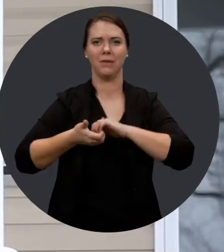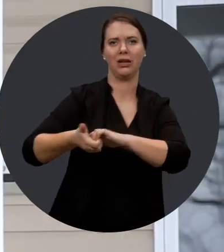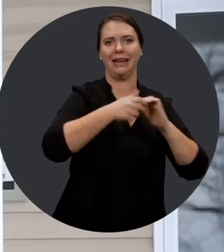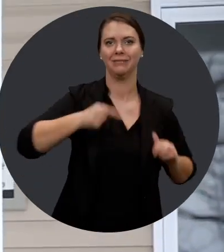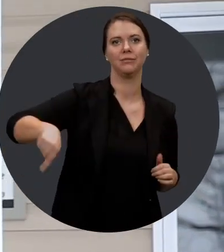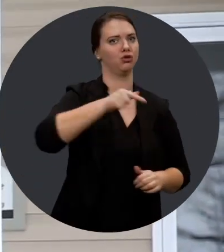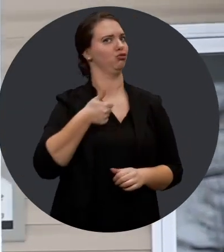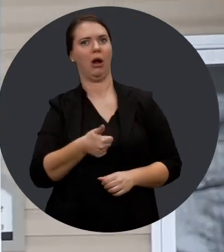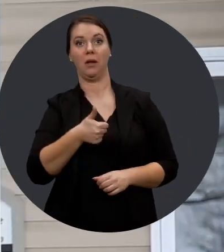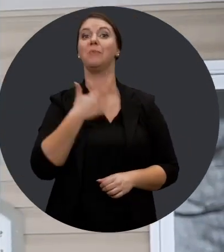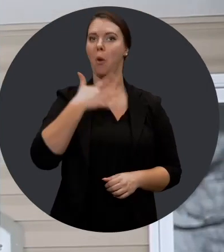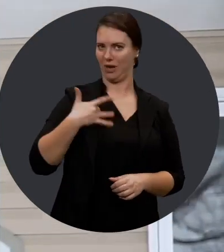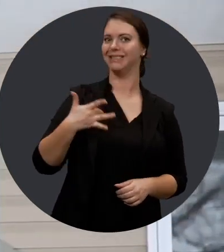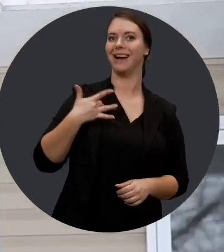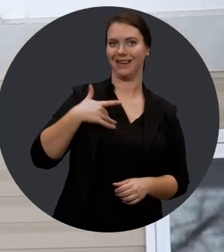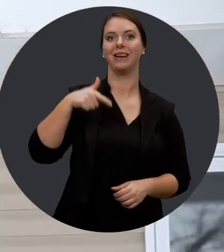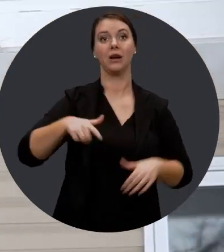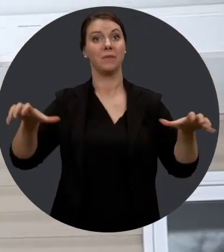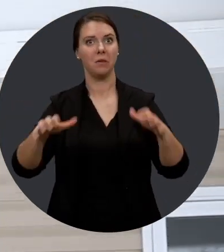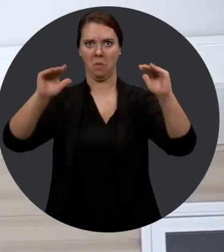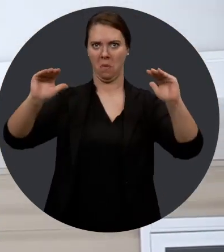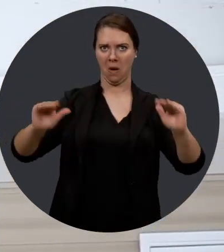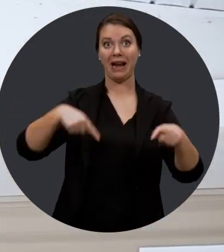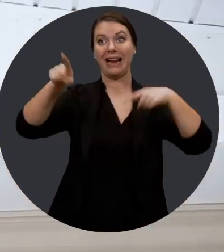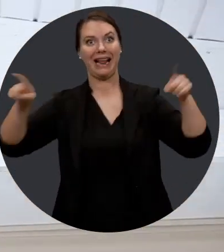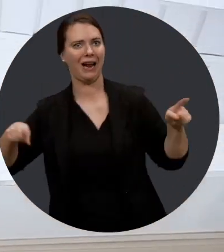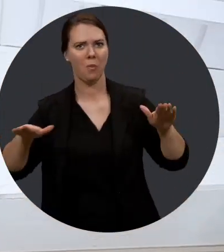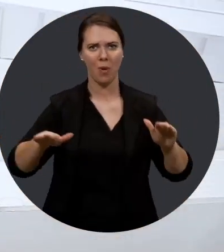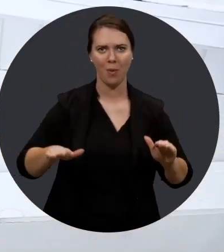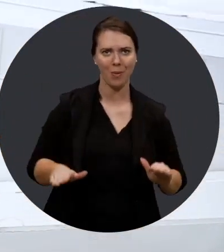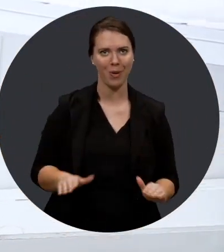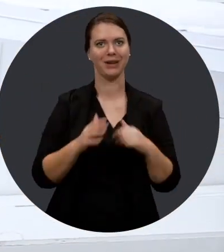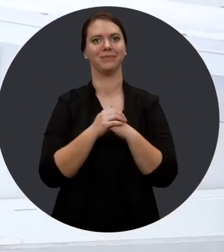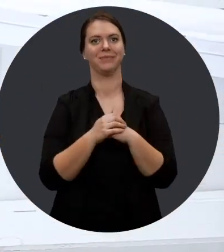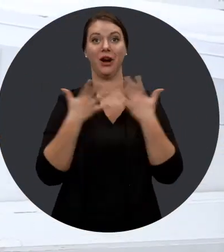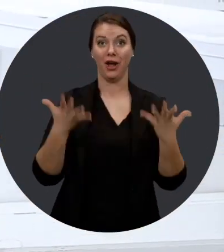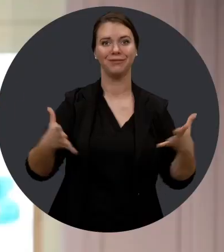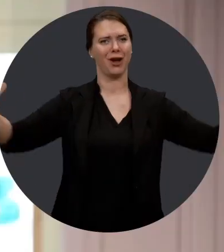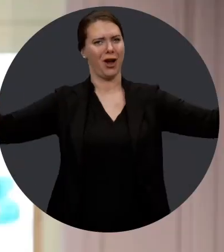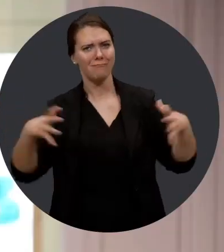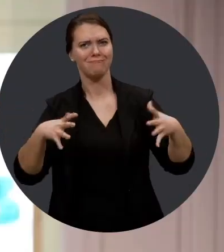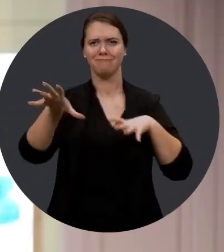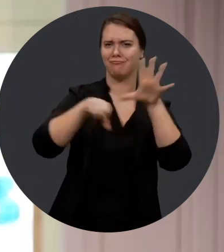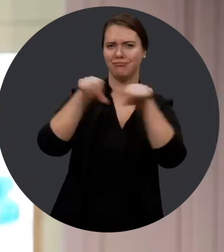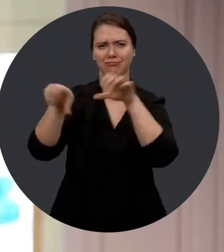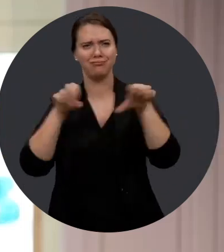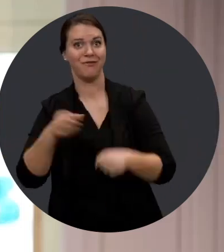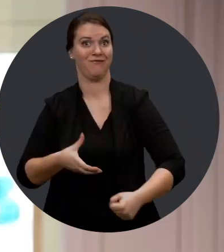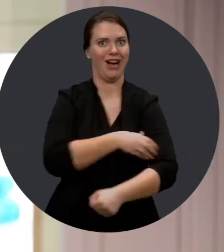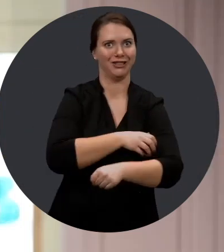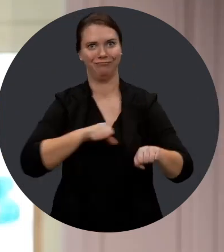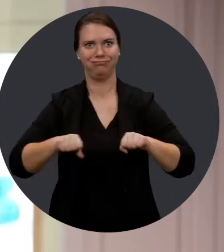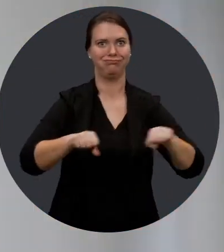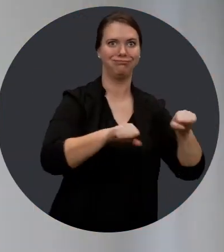caractérise, cette capacité qu'on a eue de créer des partenariats. Tout seul, on est bien conscients qu'on va en faire pas mal moins, qu'on va aller pas mal